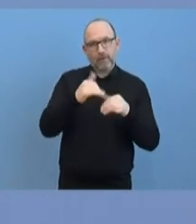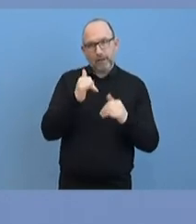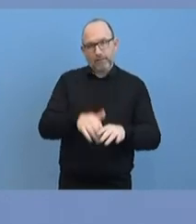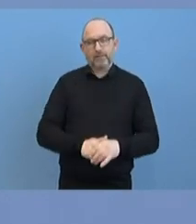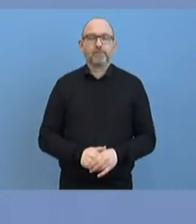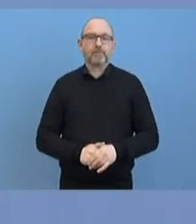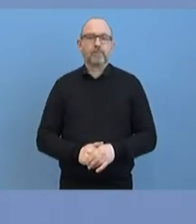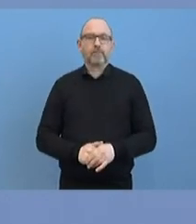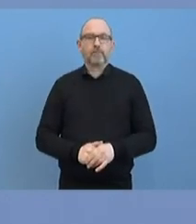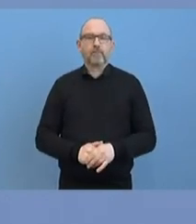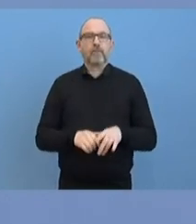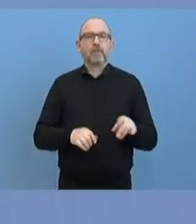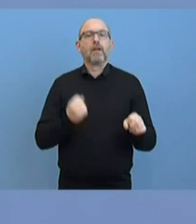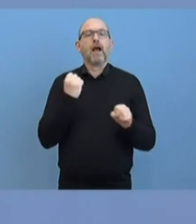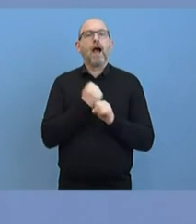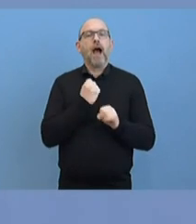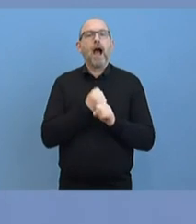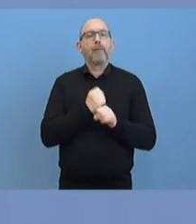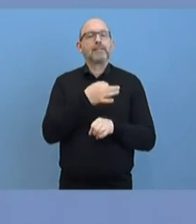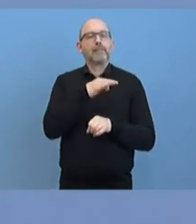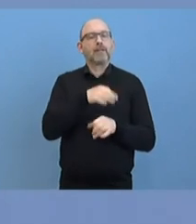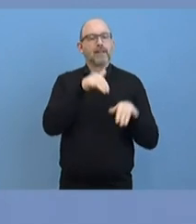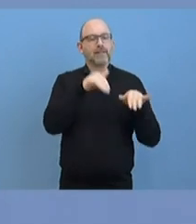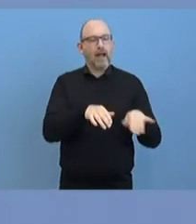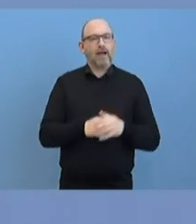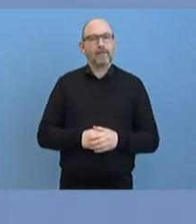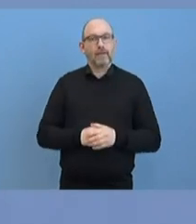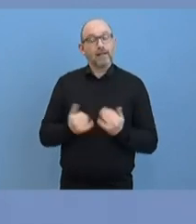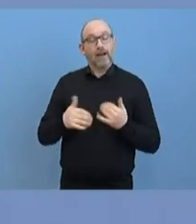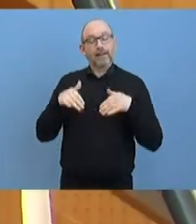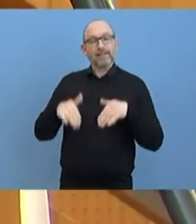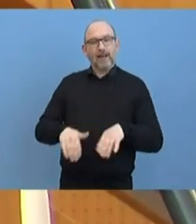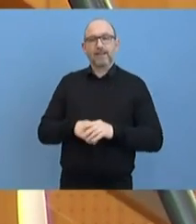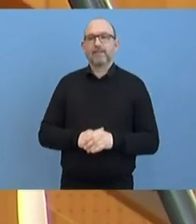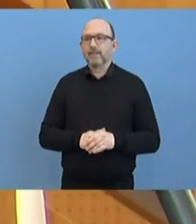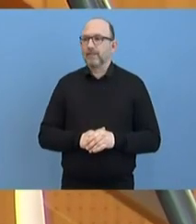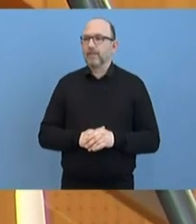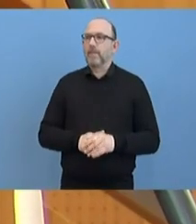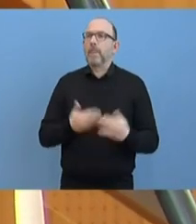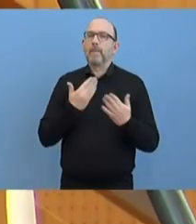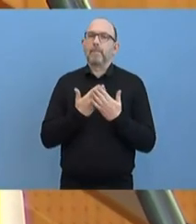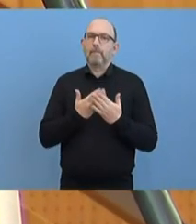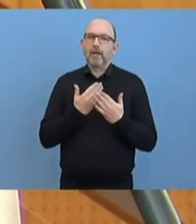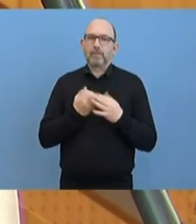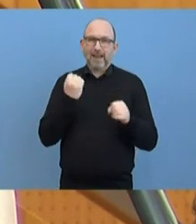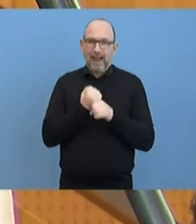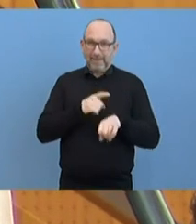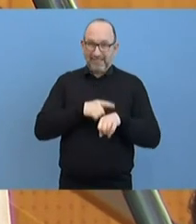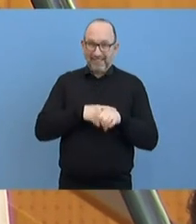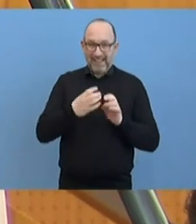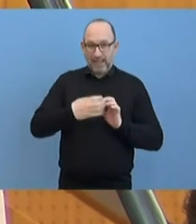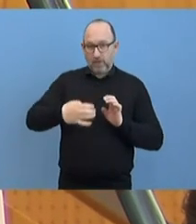Arbeitsministerium ist da. Genau, das Arbeitsministerium ist da. Ich kann sagen, was jetzt beispielsweise die Arbeitszeitausweitung anbelangt,